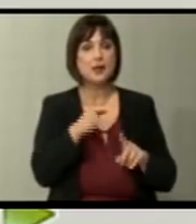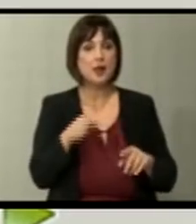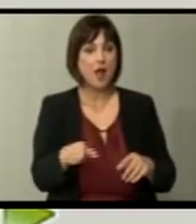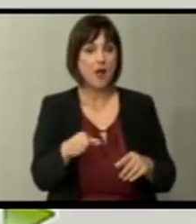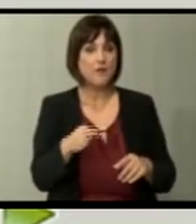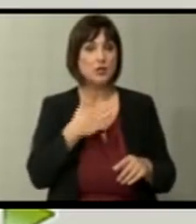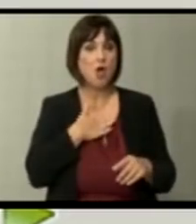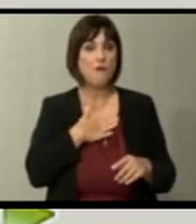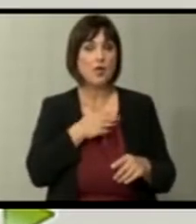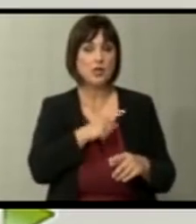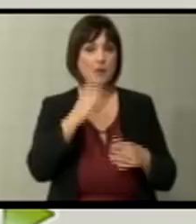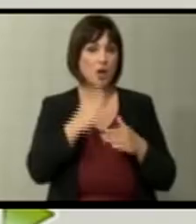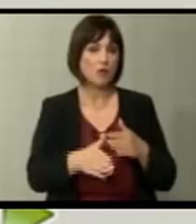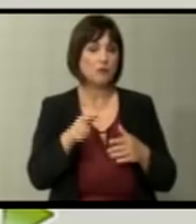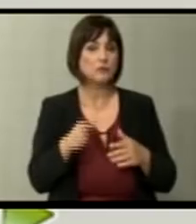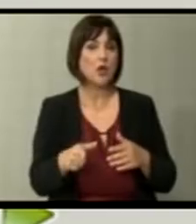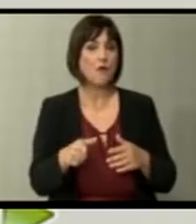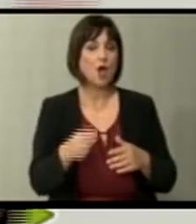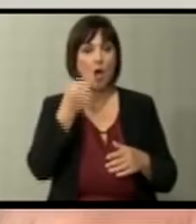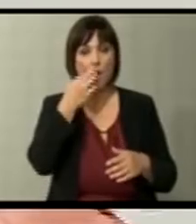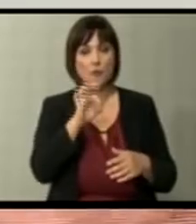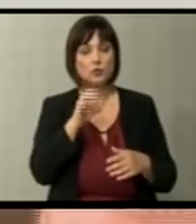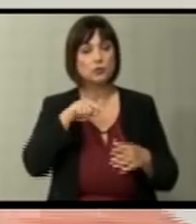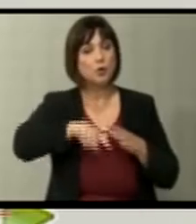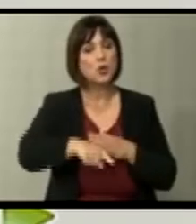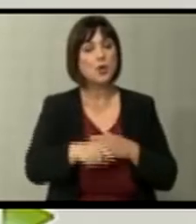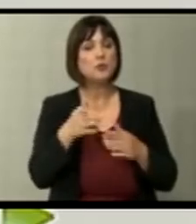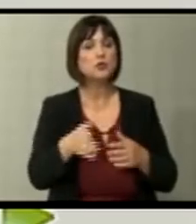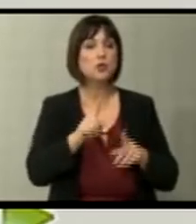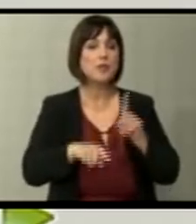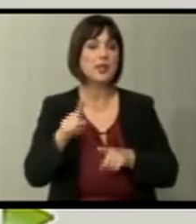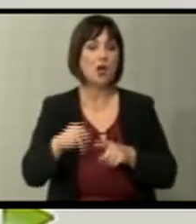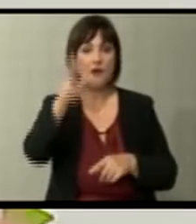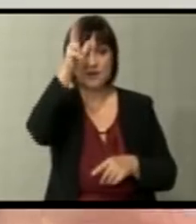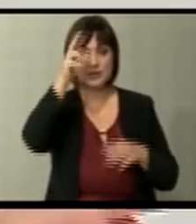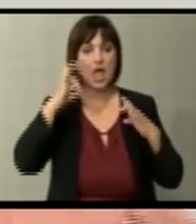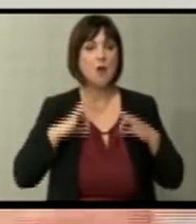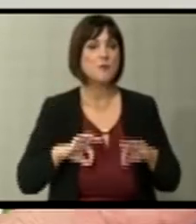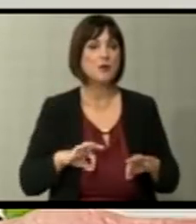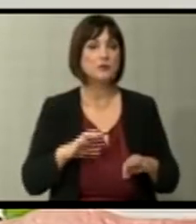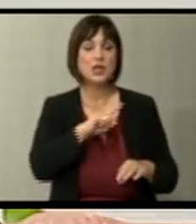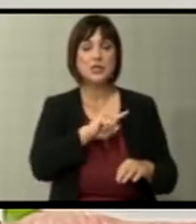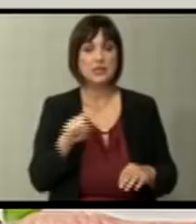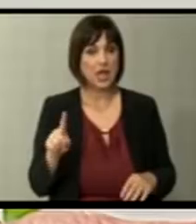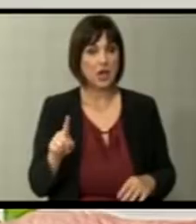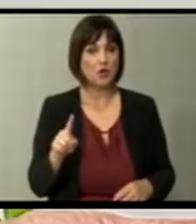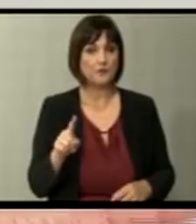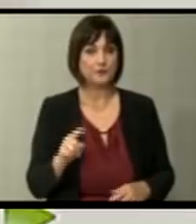он ќе изтре на концептот на продовобочување, што неколку предходни француски председатели не го